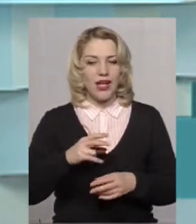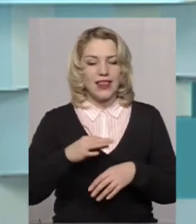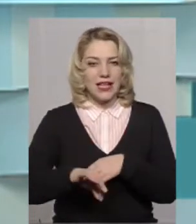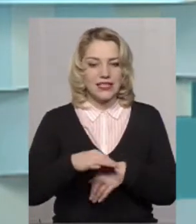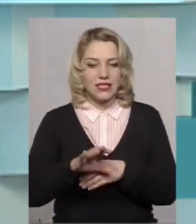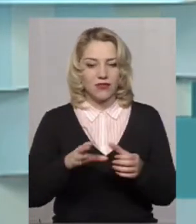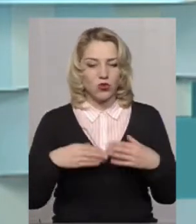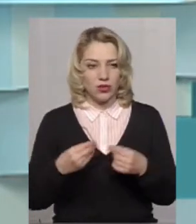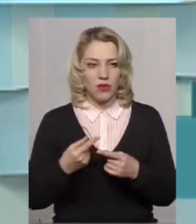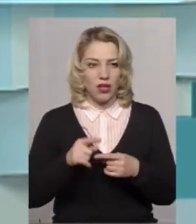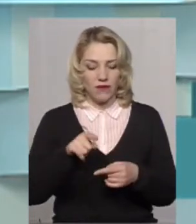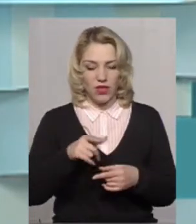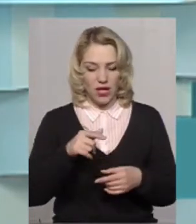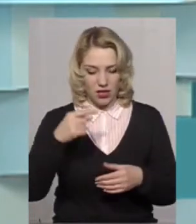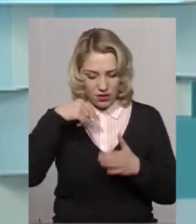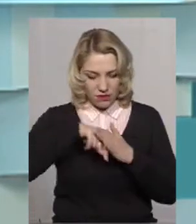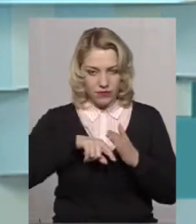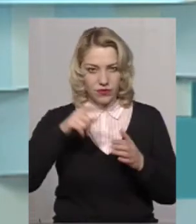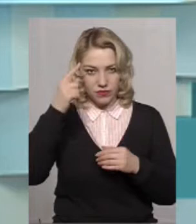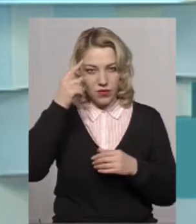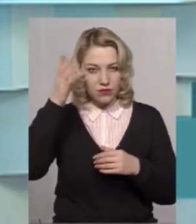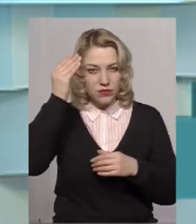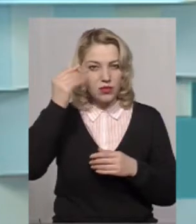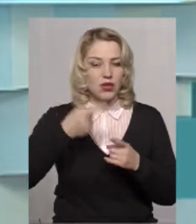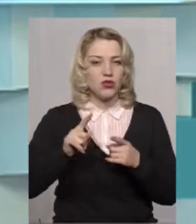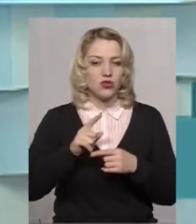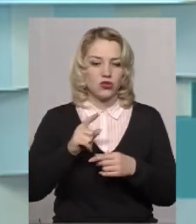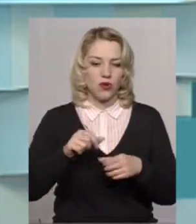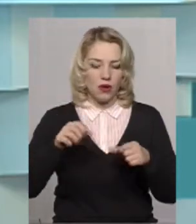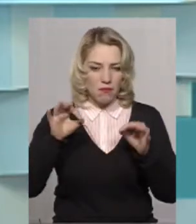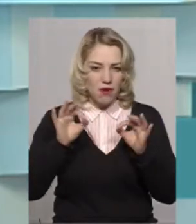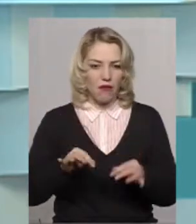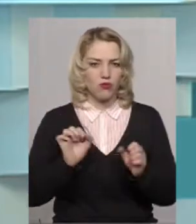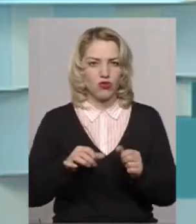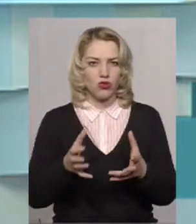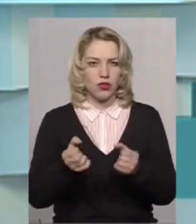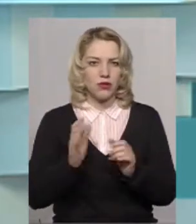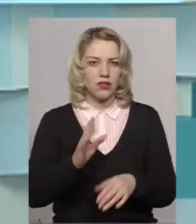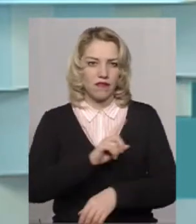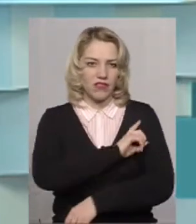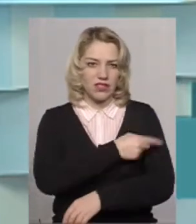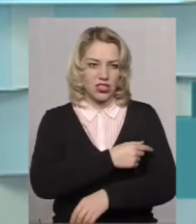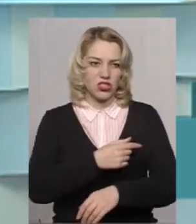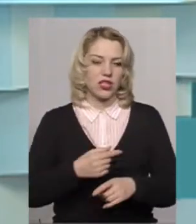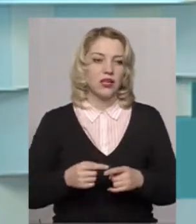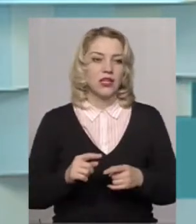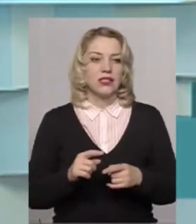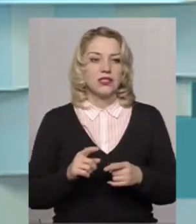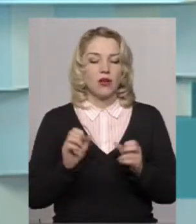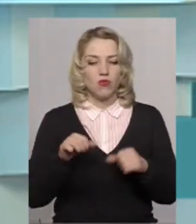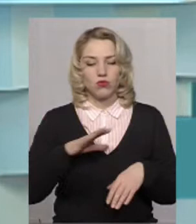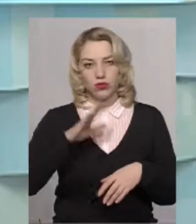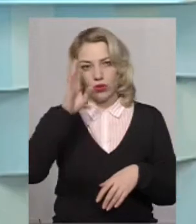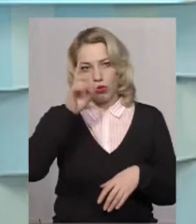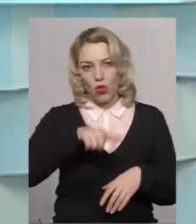може бути закладено, що правоту можна отримати лише тільки за допомогою фізичної сили. Це можуть бути хлопці, які, ну